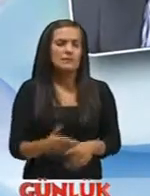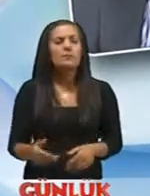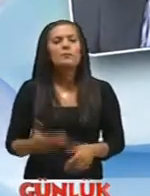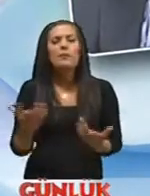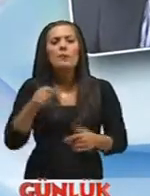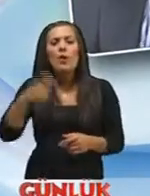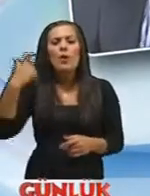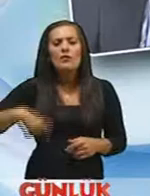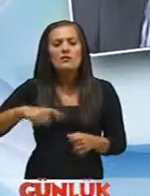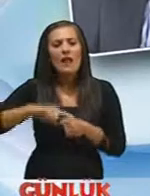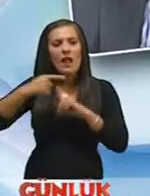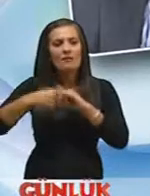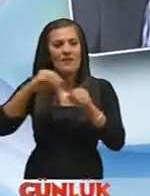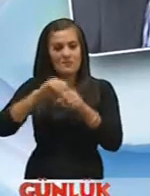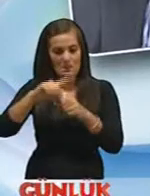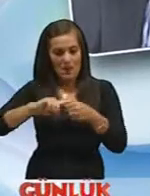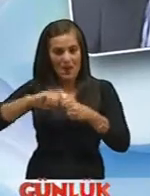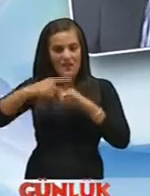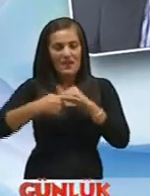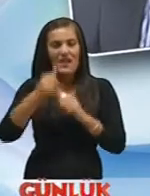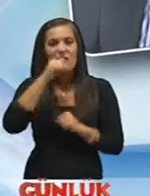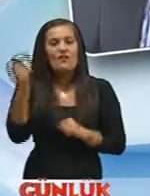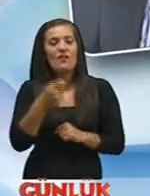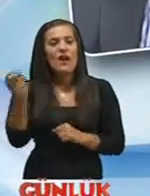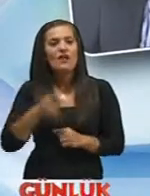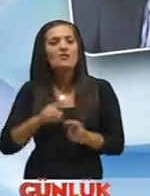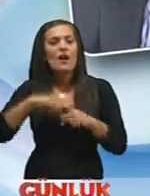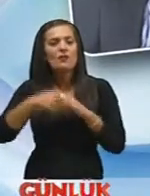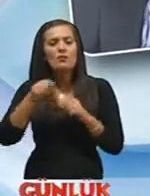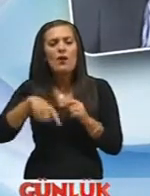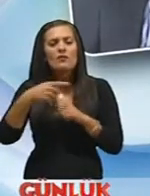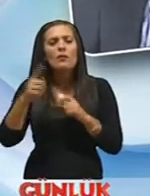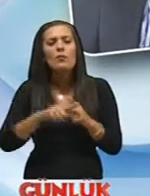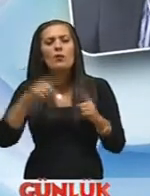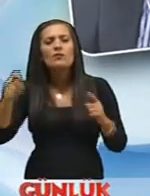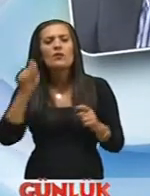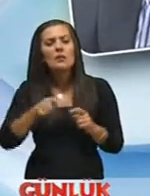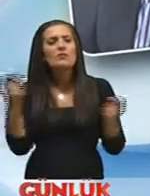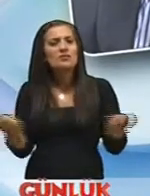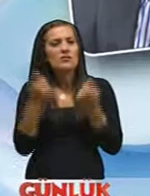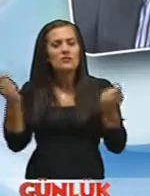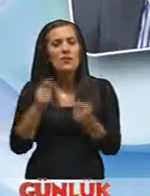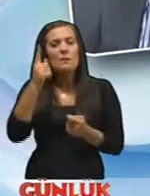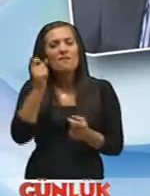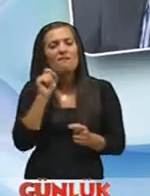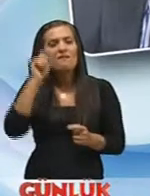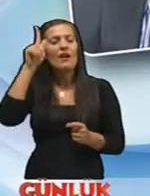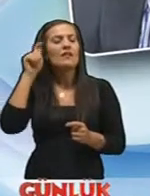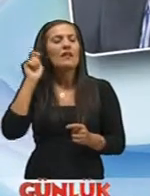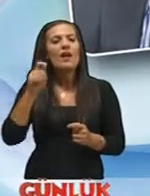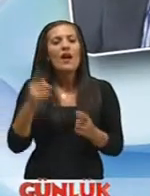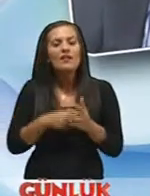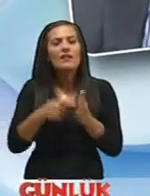bu özel hafta bu hafta boyunca itfaiyecilik haftası bu hafta boyunca yaptığınız çalışmalar bir farkındalık yaratmak adına yaptığınız